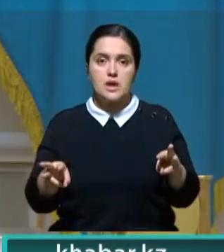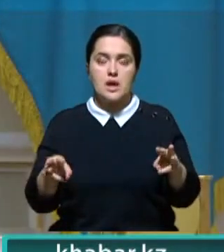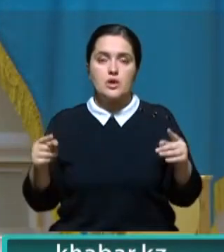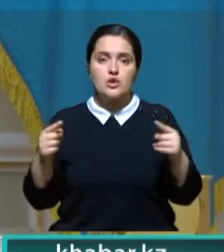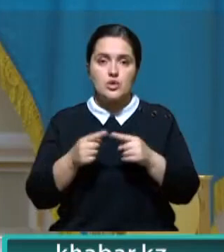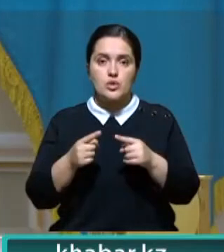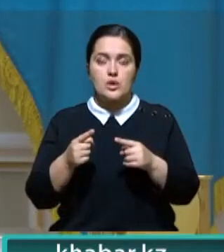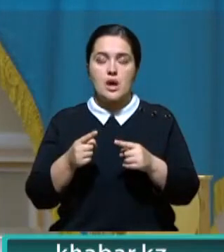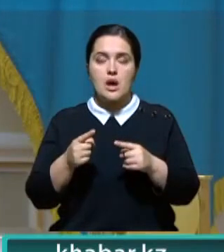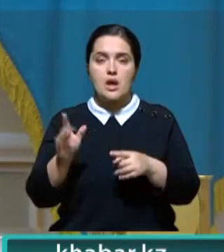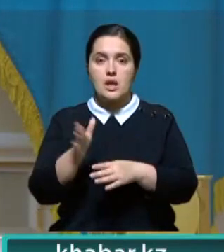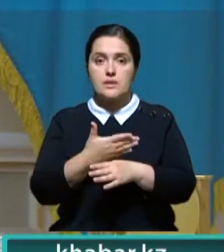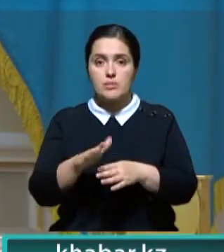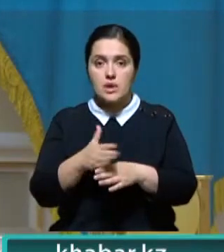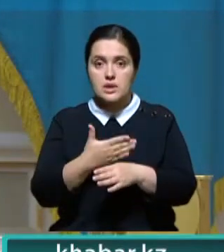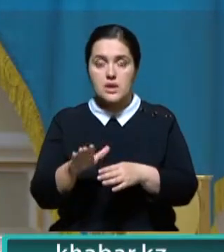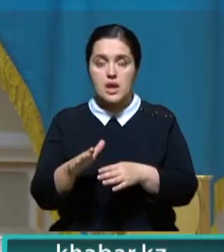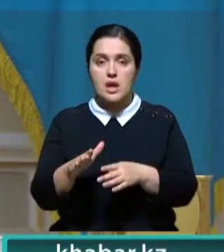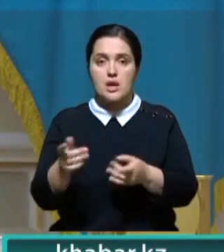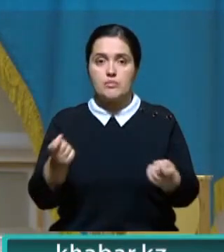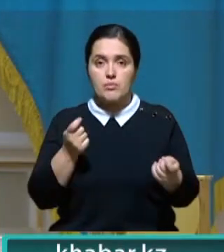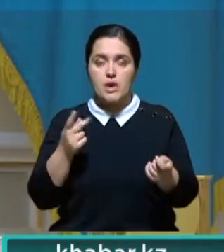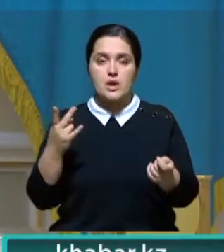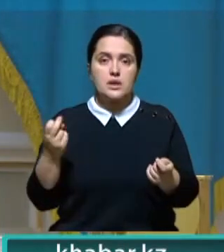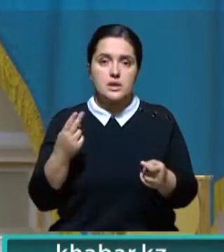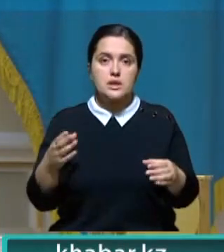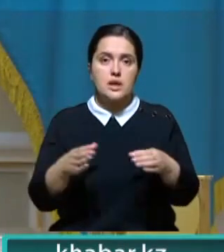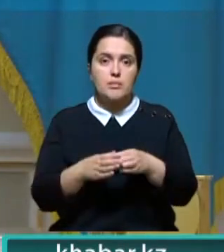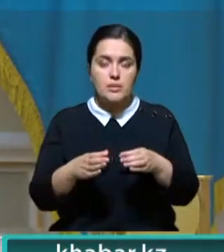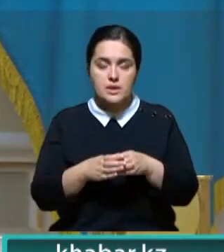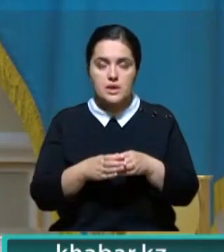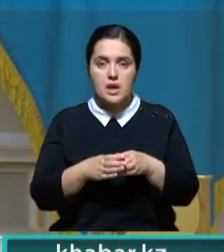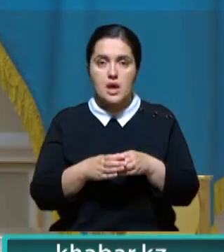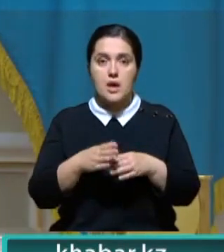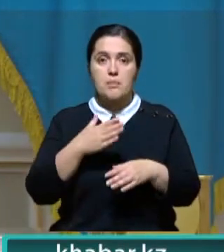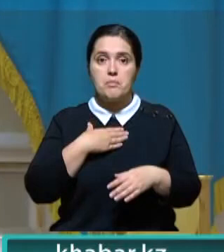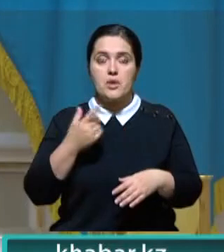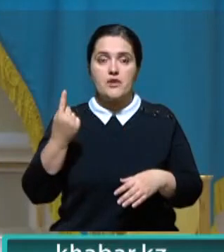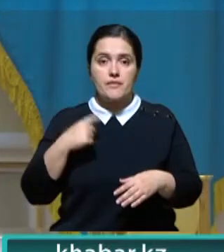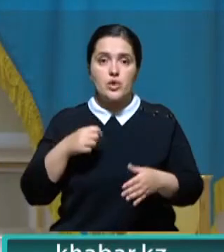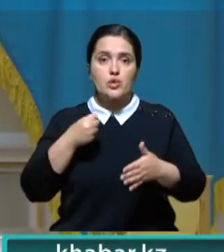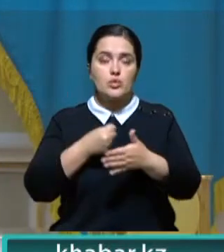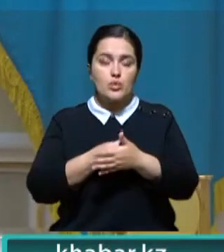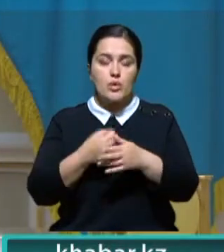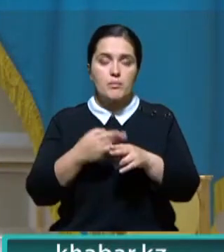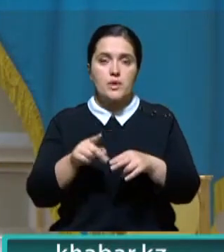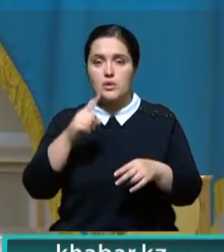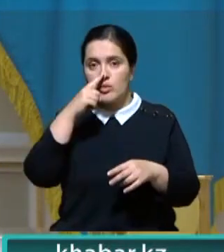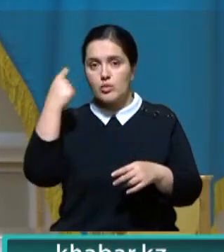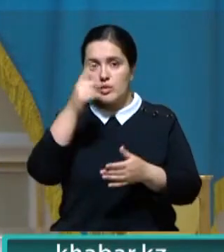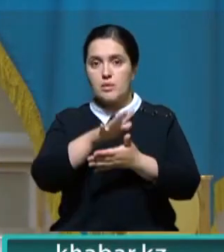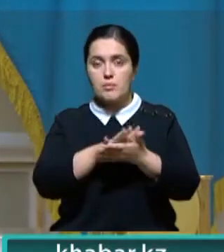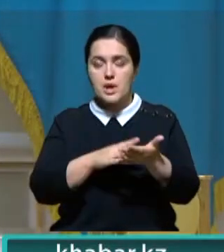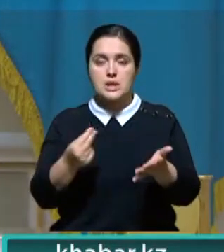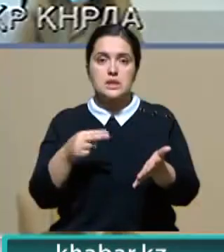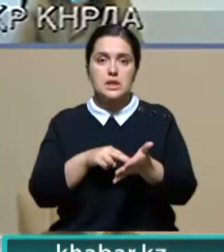распределить функции между соответствующими национальными компаниями. Мы были вынуждены до конца текущего года продлить ценовое